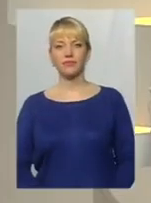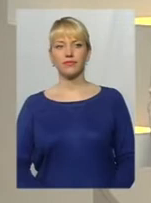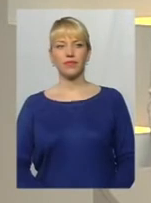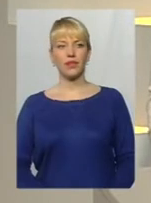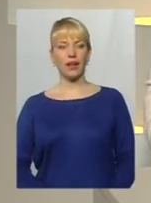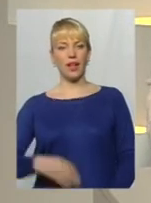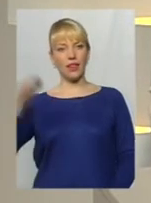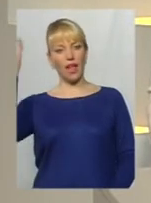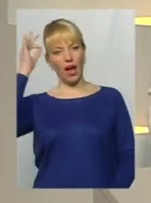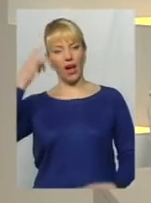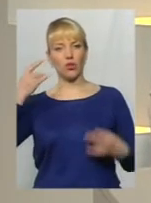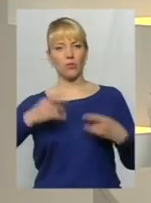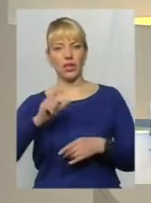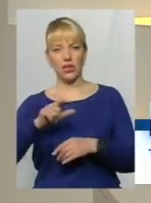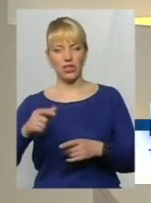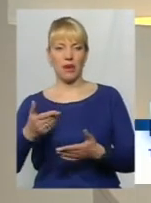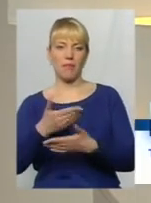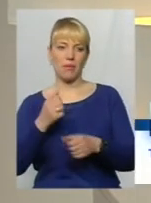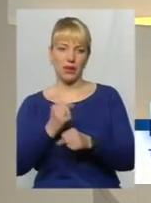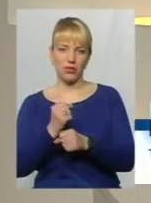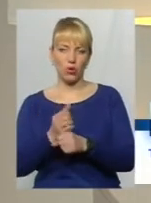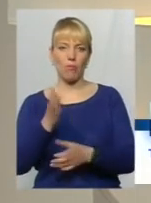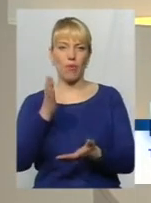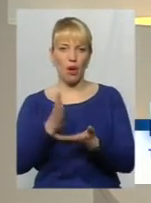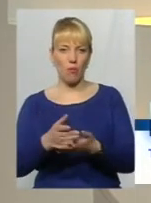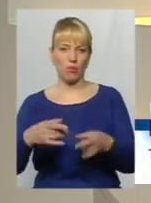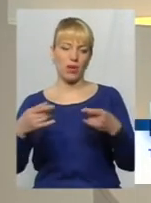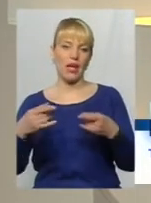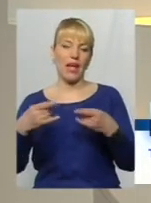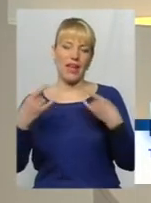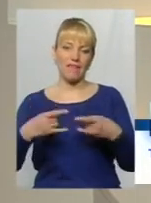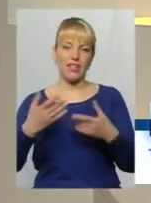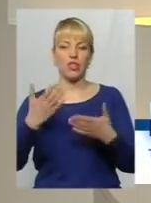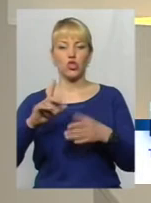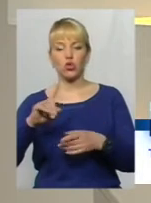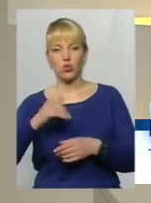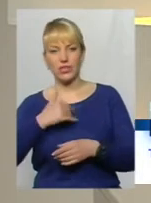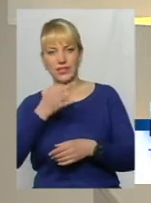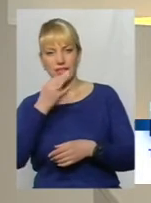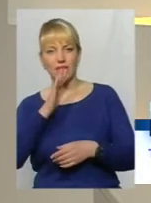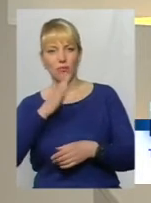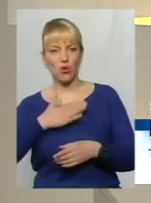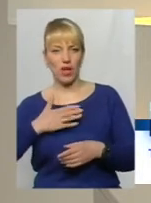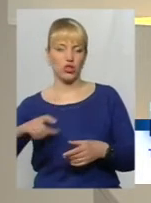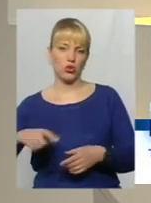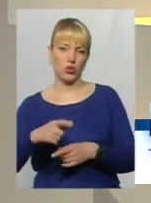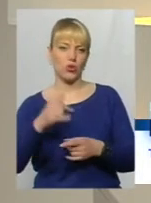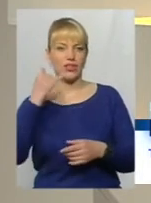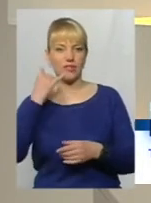Нагадуємо телеглядача, ми працюємо у прямому ефірі. Якщо вам є що сказати про наші дороги, телефонуйте 61960.